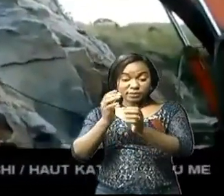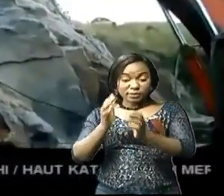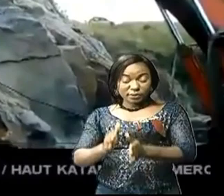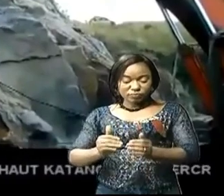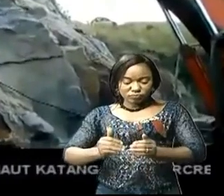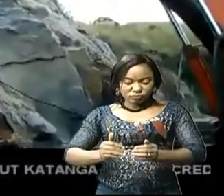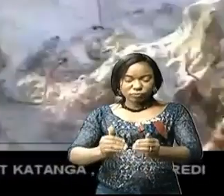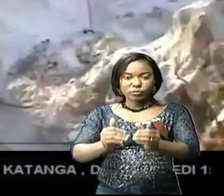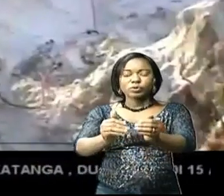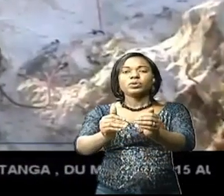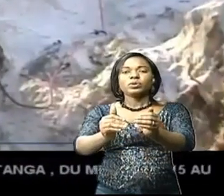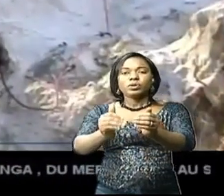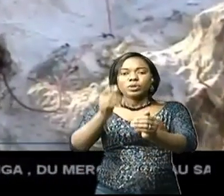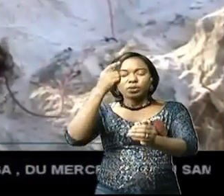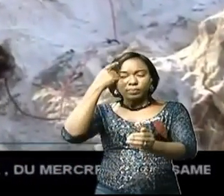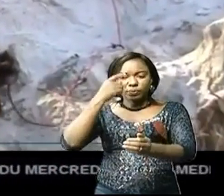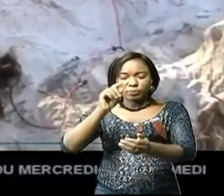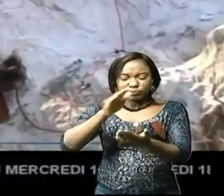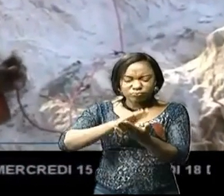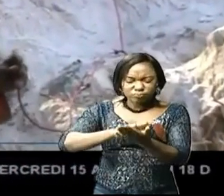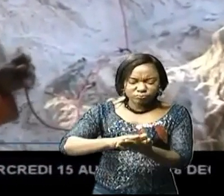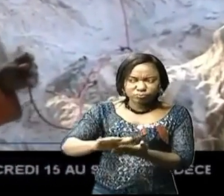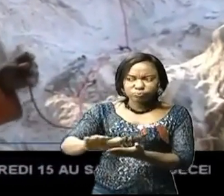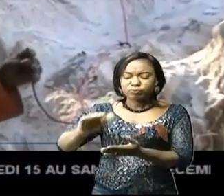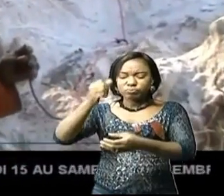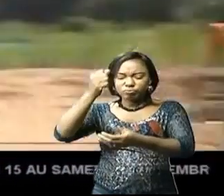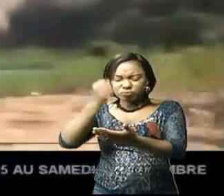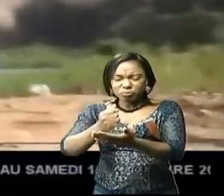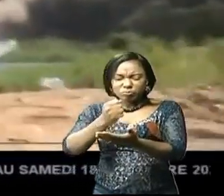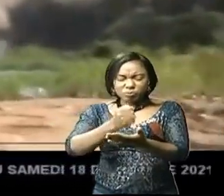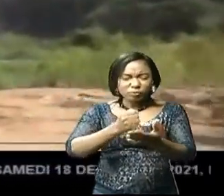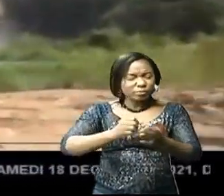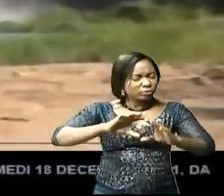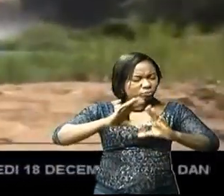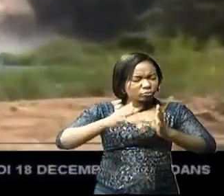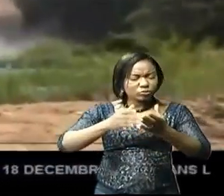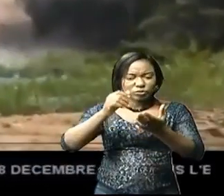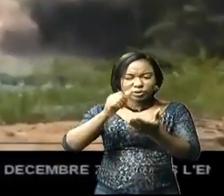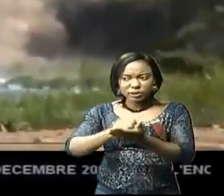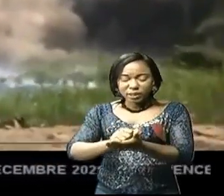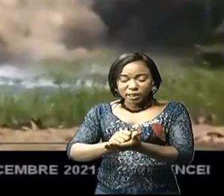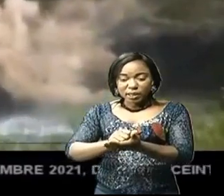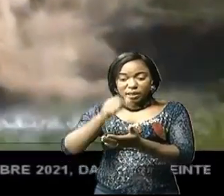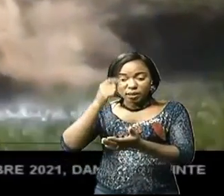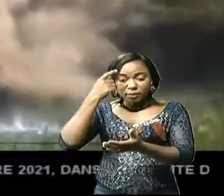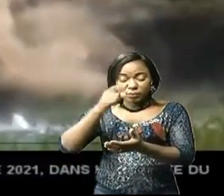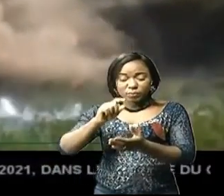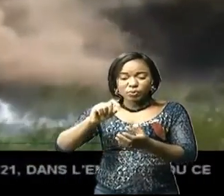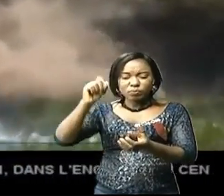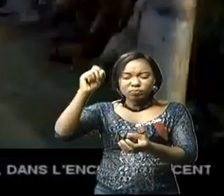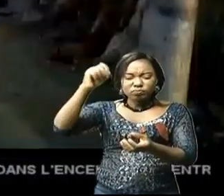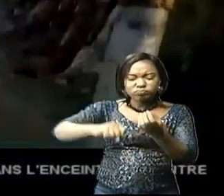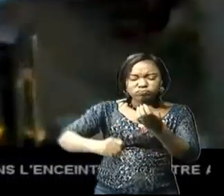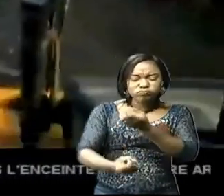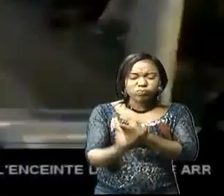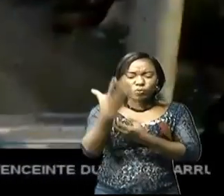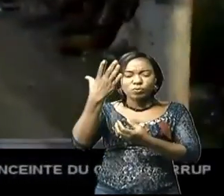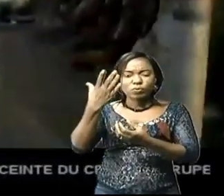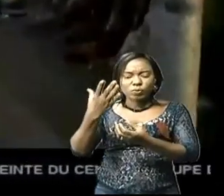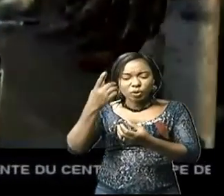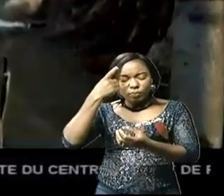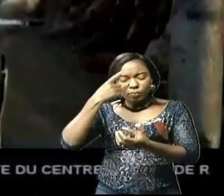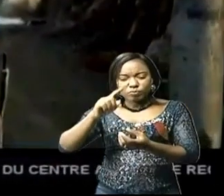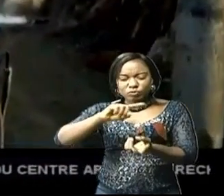travaux de dynamitage du talus rocheux de la route, c'est-à-dire l'explosion de la rochée et à Pemba, les travaux de